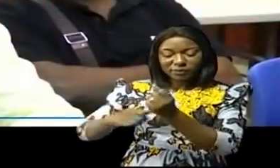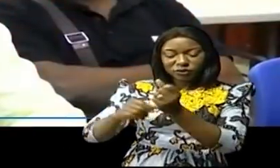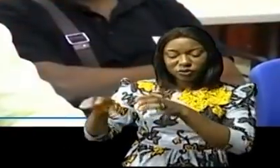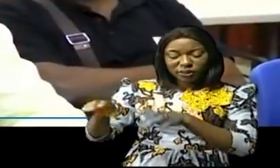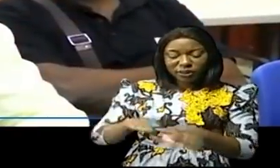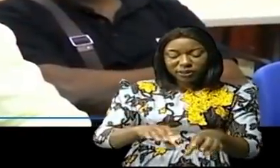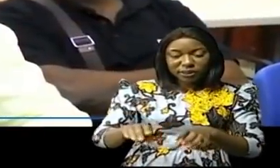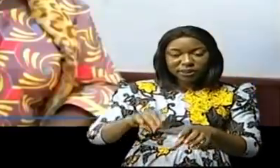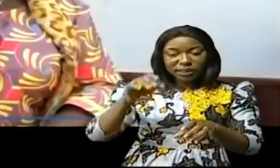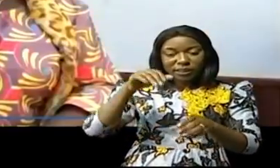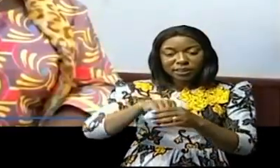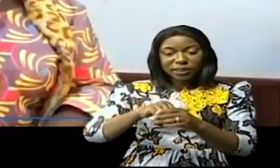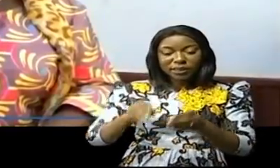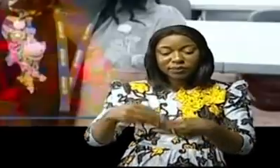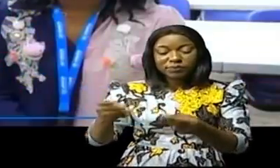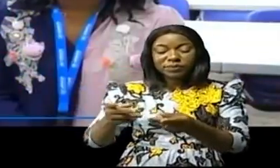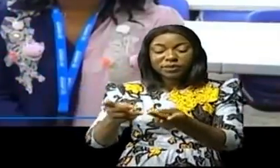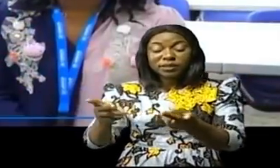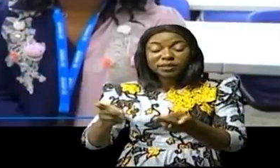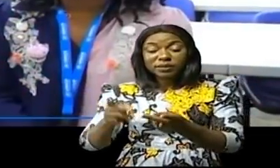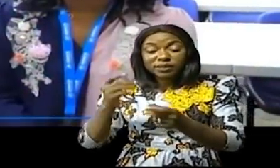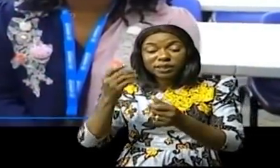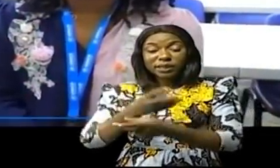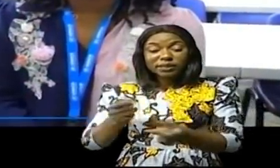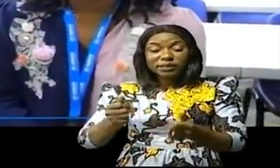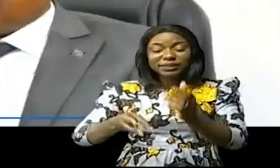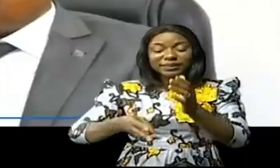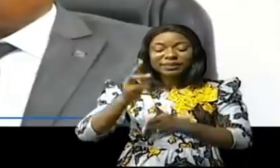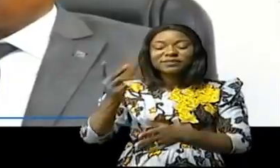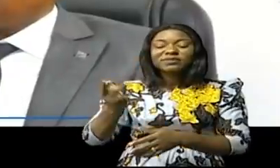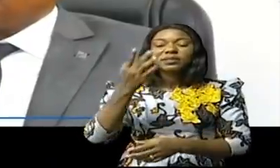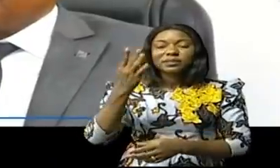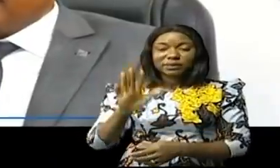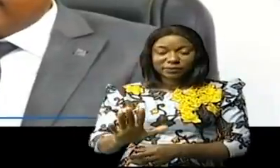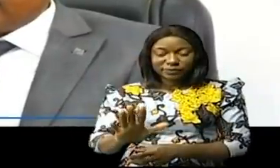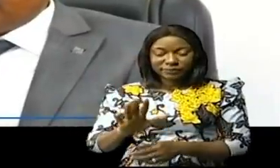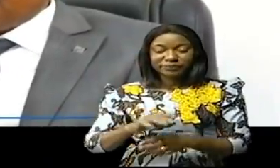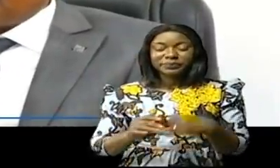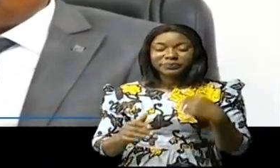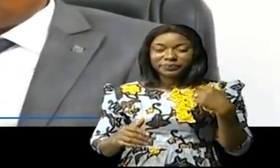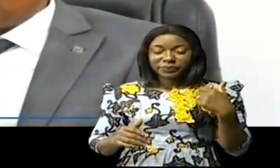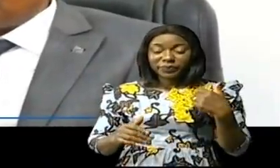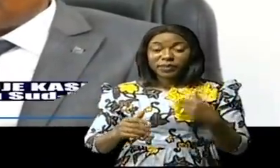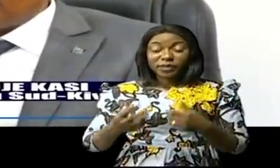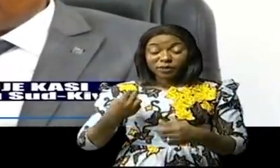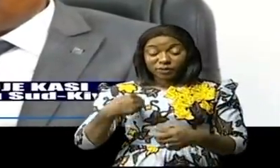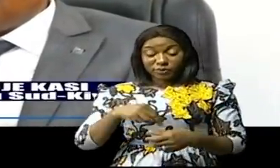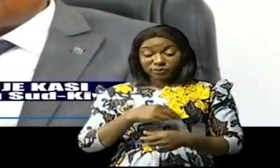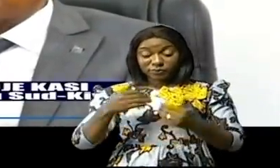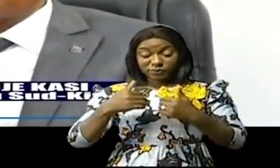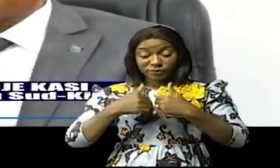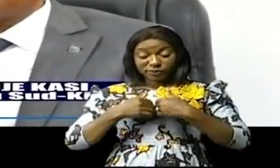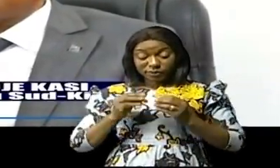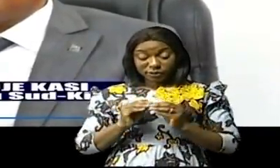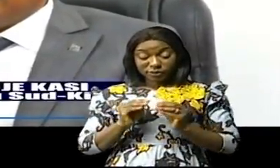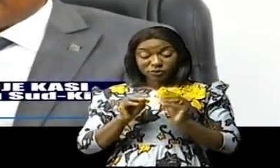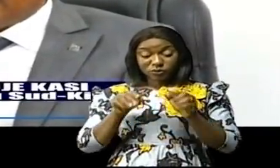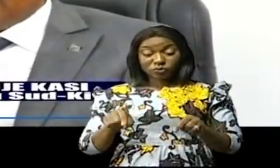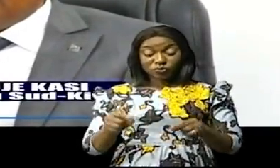dans le processus de la mise en œuvre de la résolution 1325. Nous avons voulu, à travers cette réunion de jour,